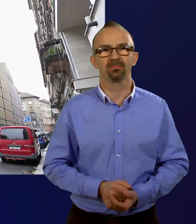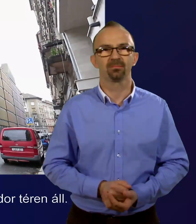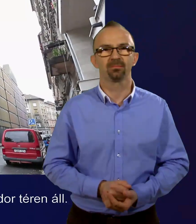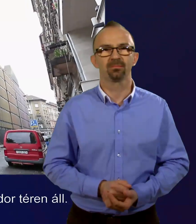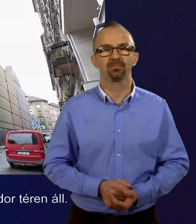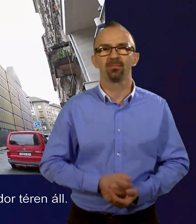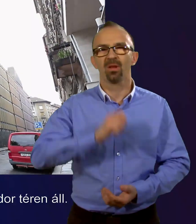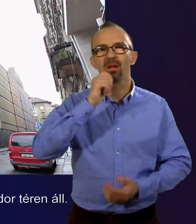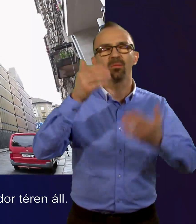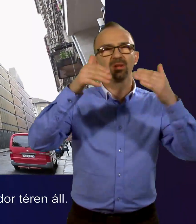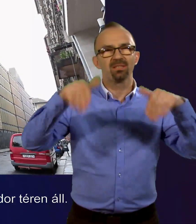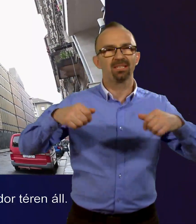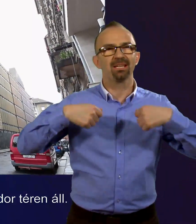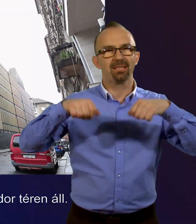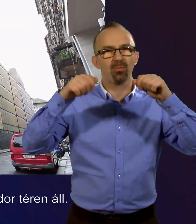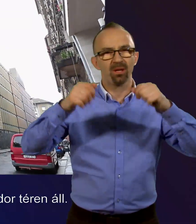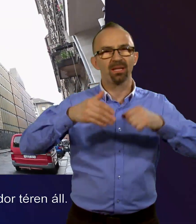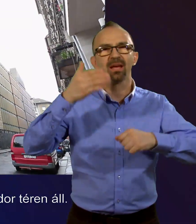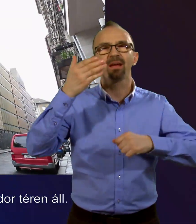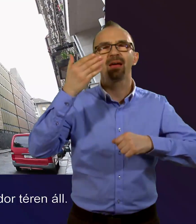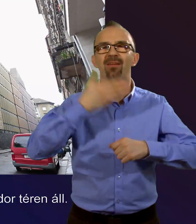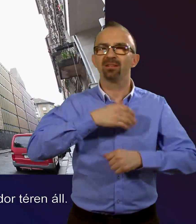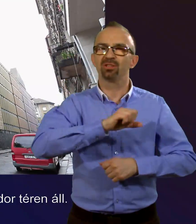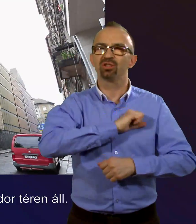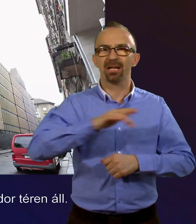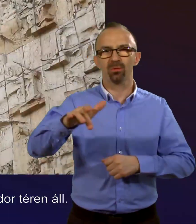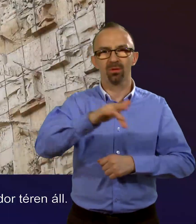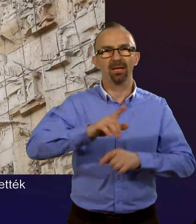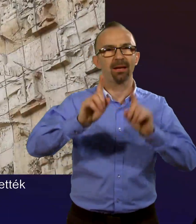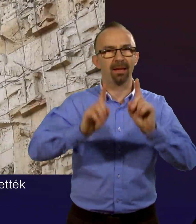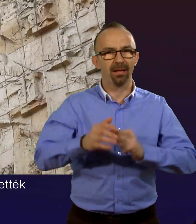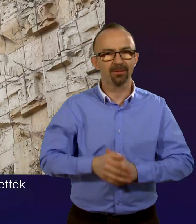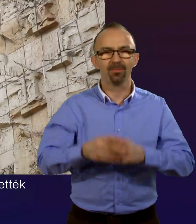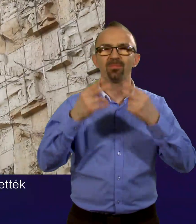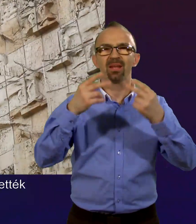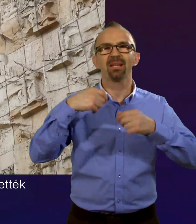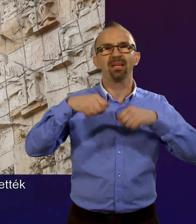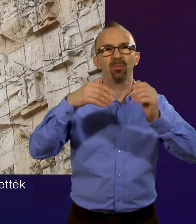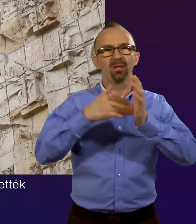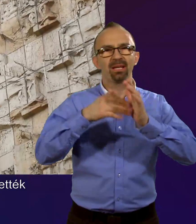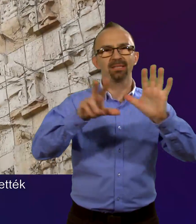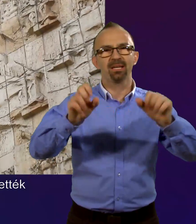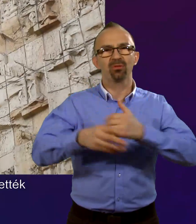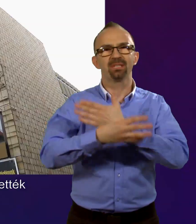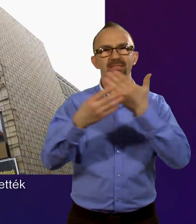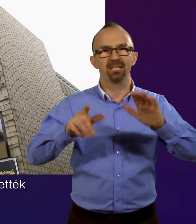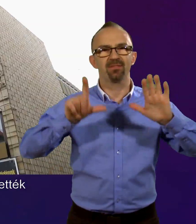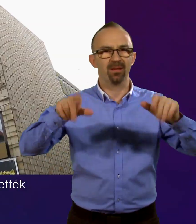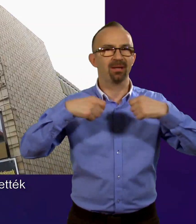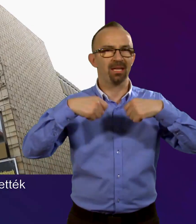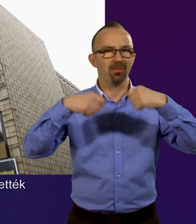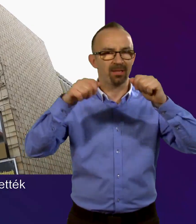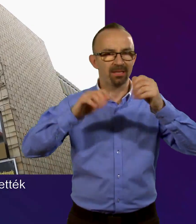A Magyar Színház épülete a Hevesi Sándor téren áll. Az eredeti épületet 1897-ben